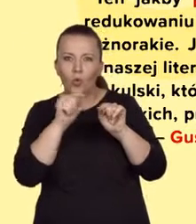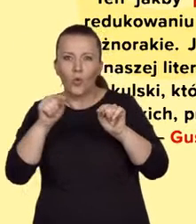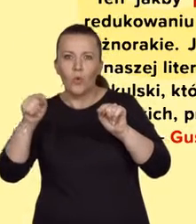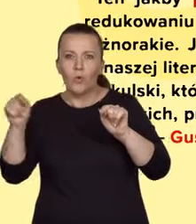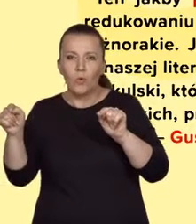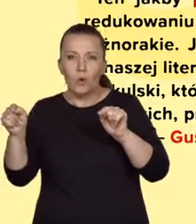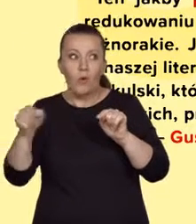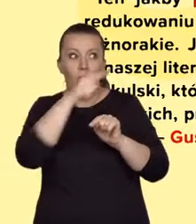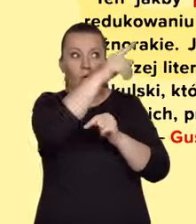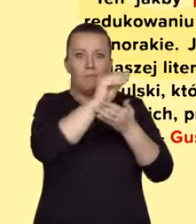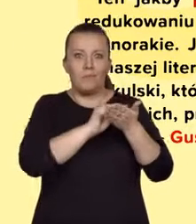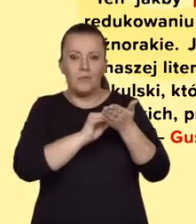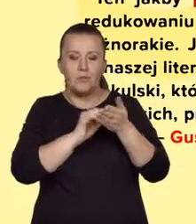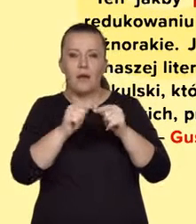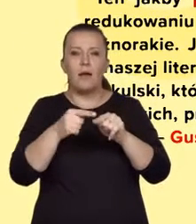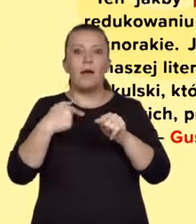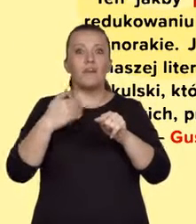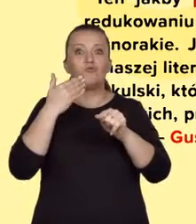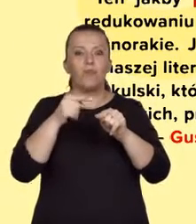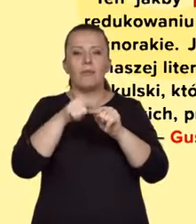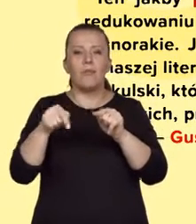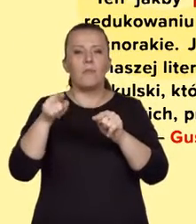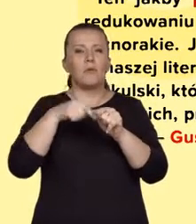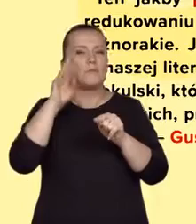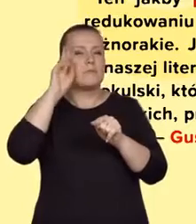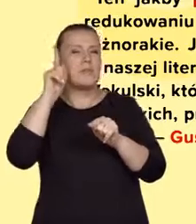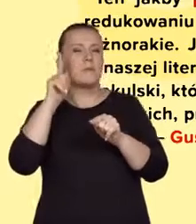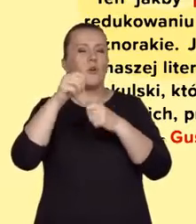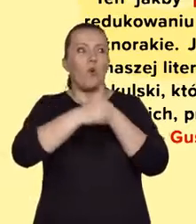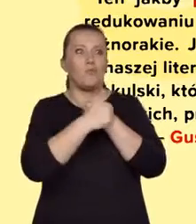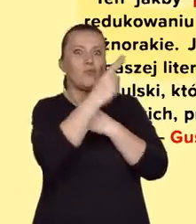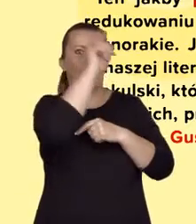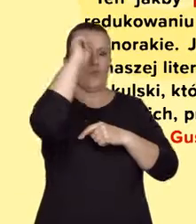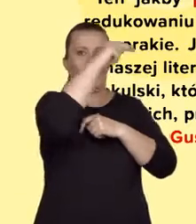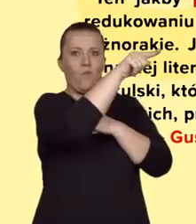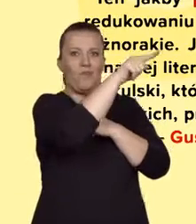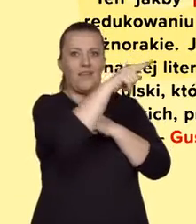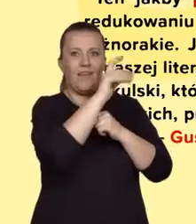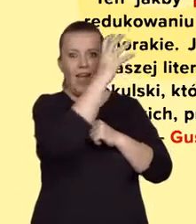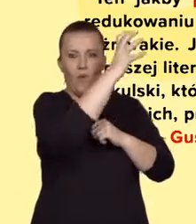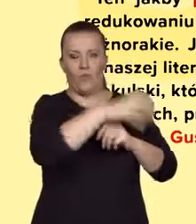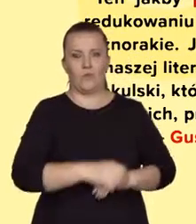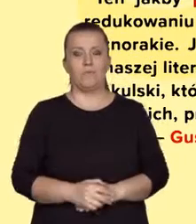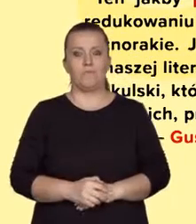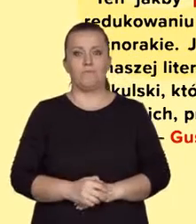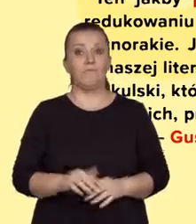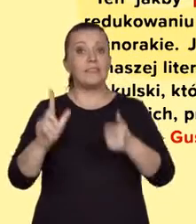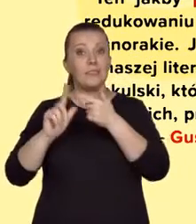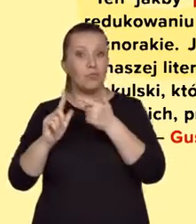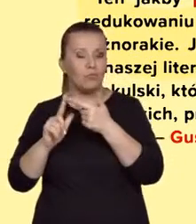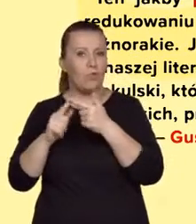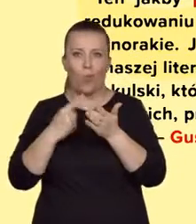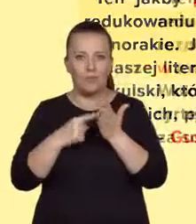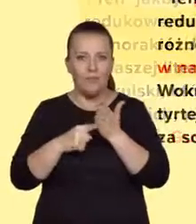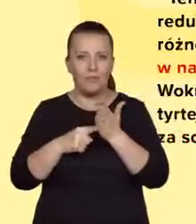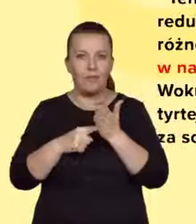autor, one naprowadzą Cię na główną myśl, którą chce wyrazić autor. I rzecz ostatnia.